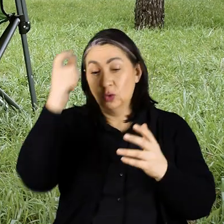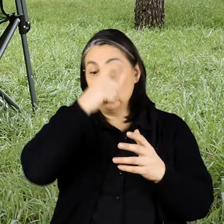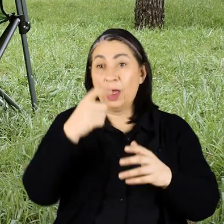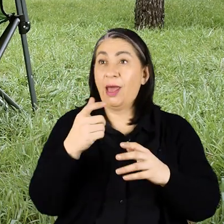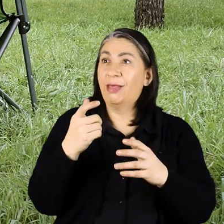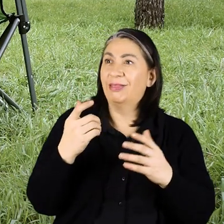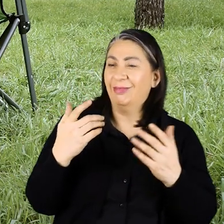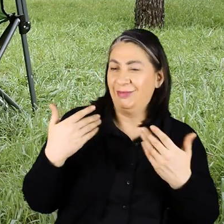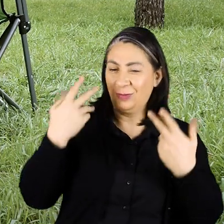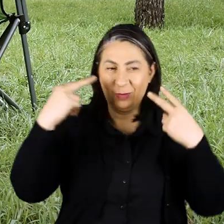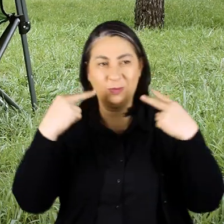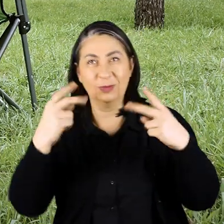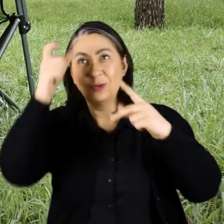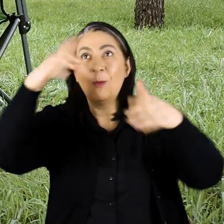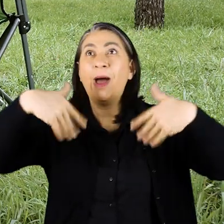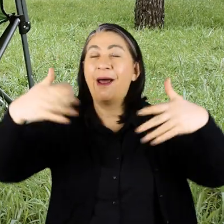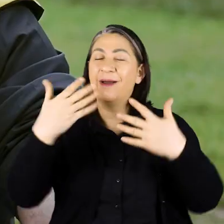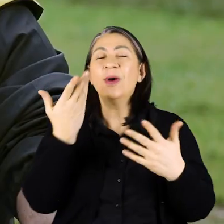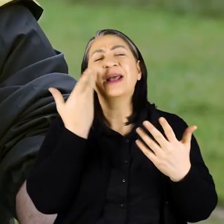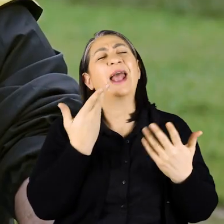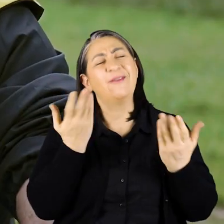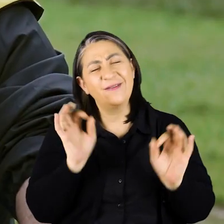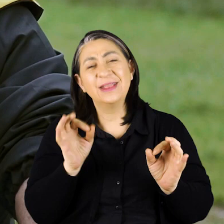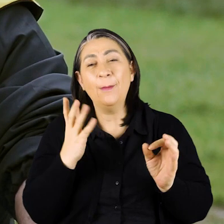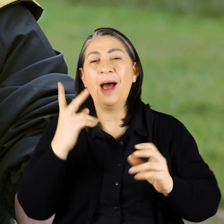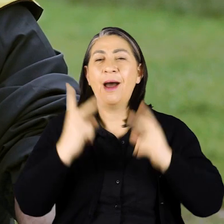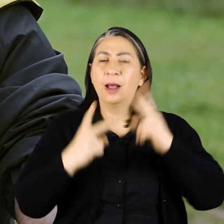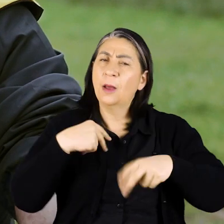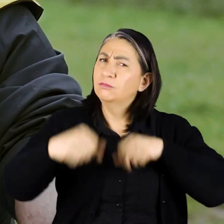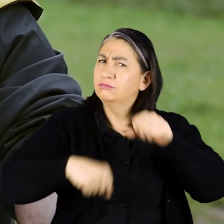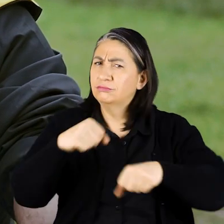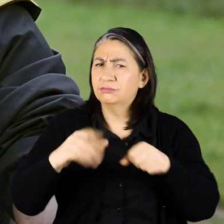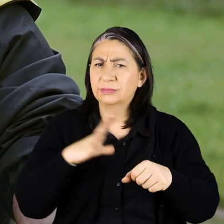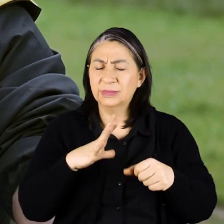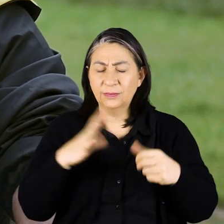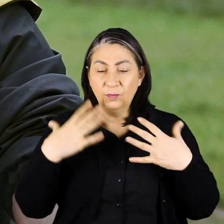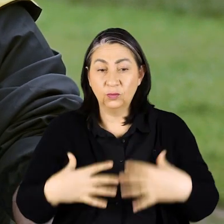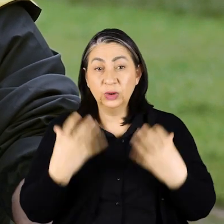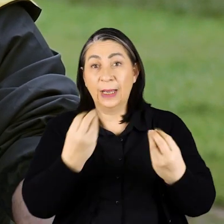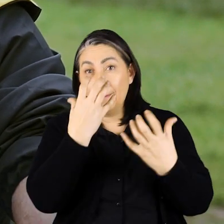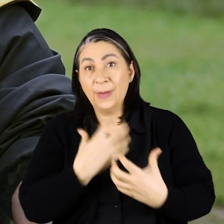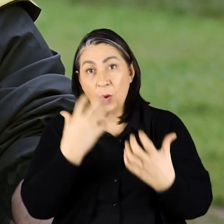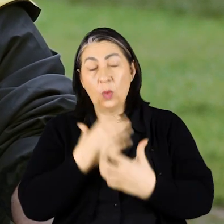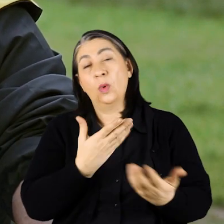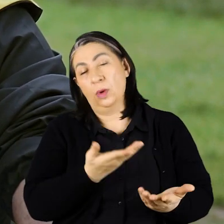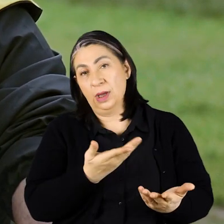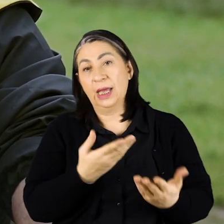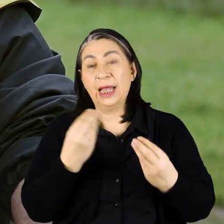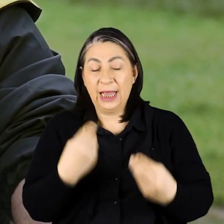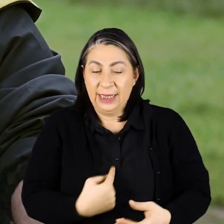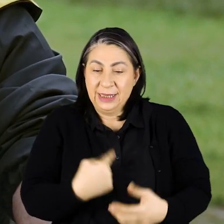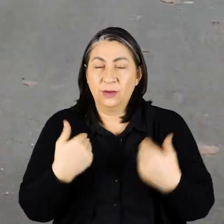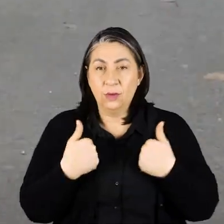Tabii o keyifli bir kısmıydı bizim için Ama arada yine bisiklet sürüyordum Kondisyon olarak çünkü çok büyük etkisi oluyordu Hem de iyi